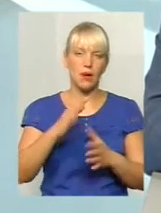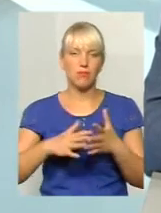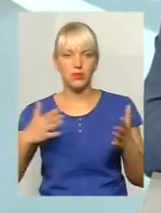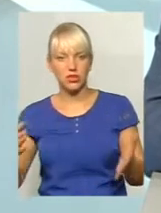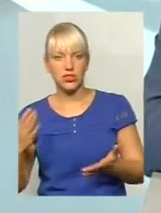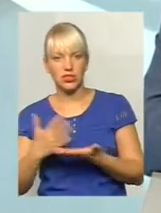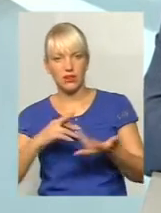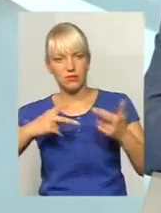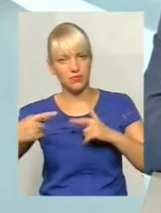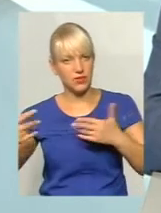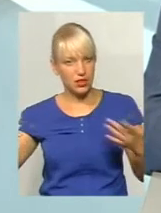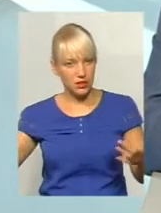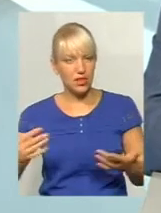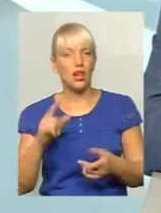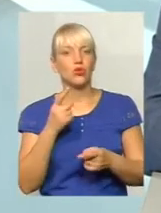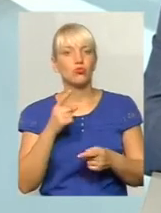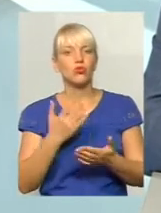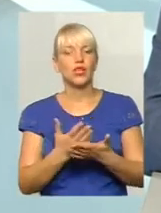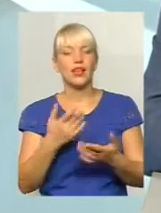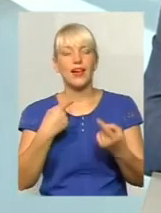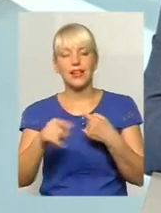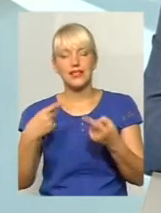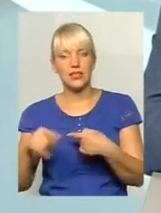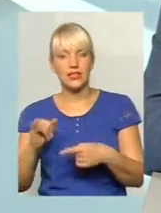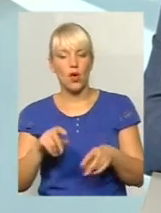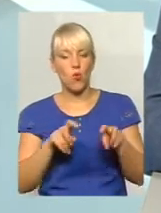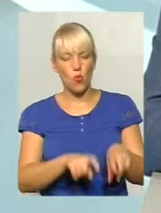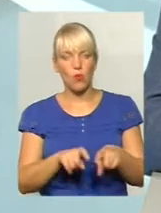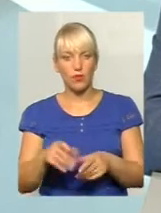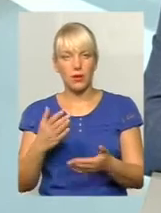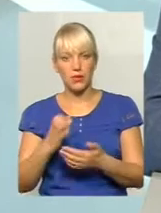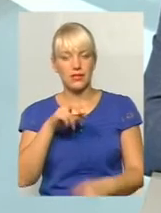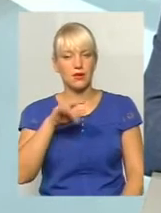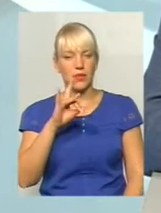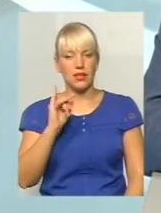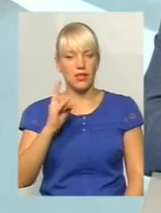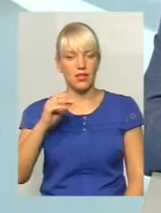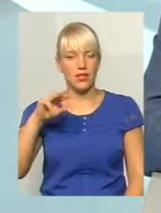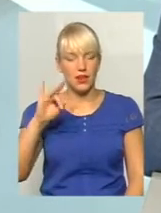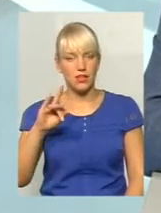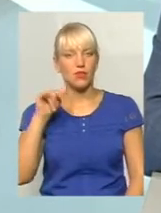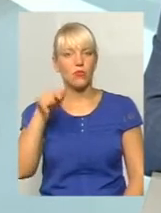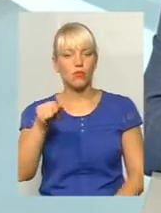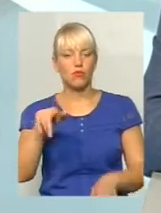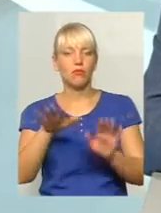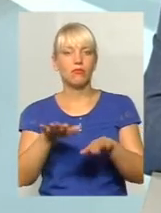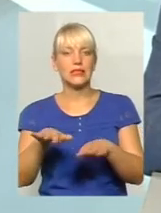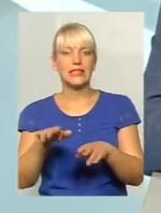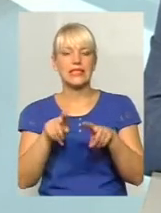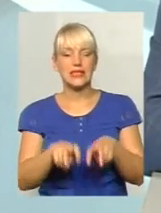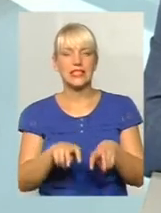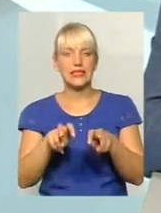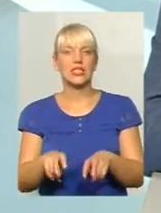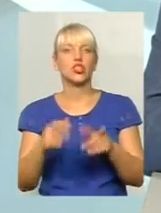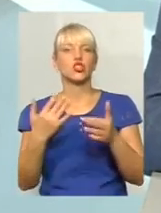чого? Є різниця в посадочних місцях. Якщо спринтер, загальна посадочна ємкість, яка